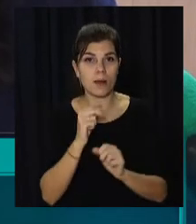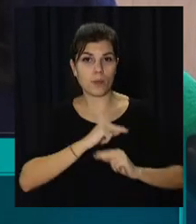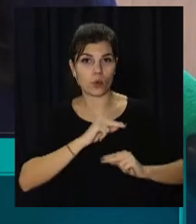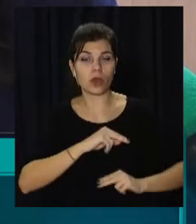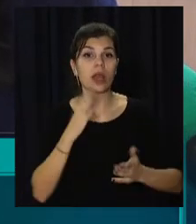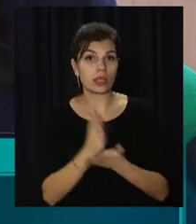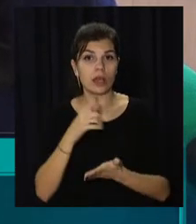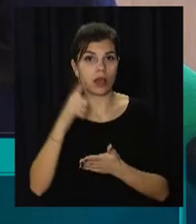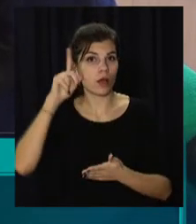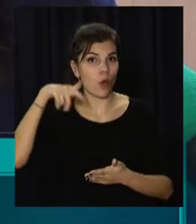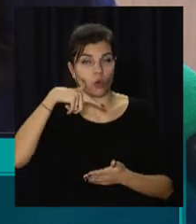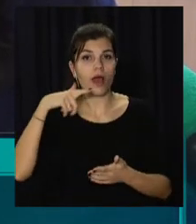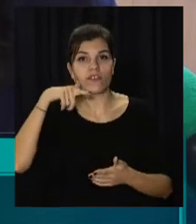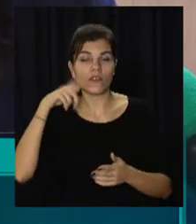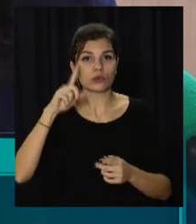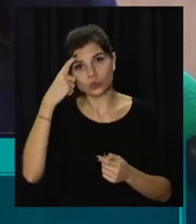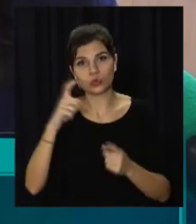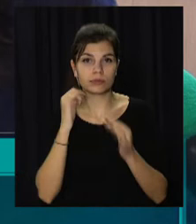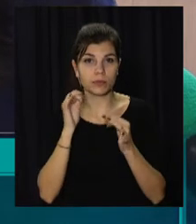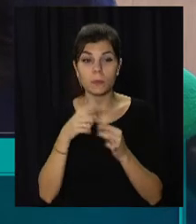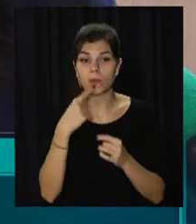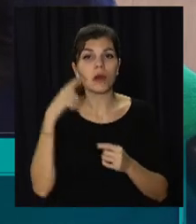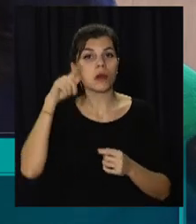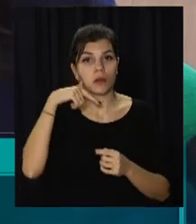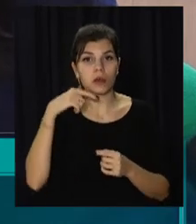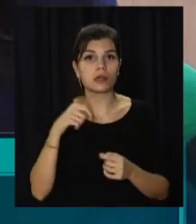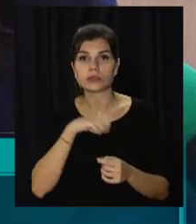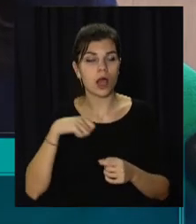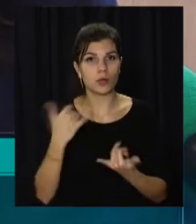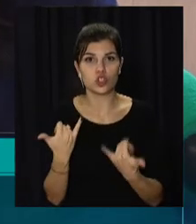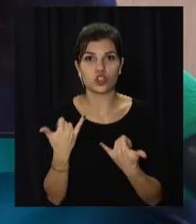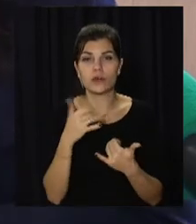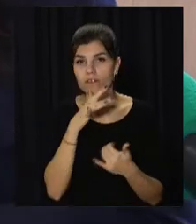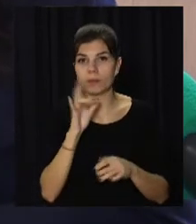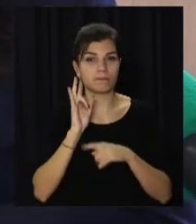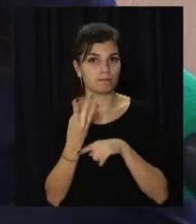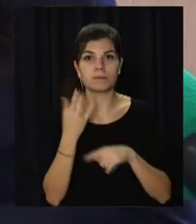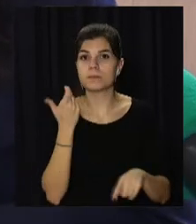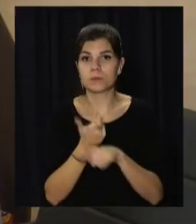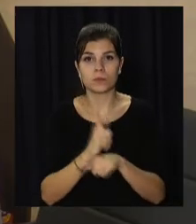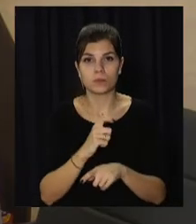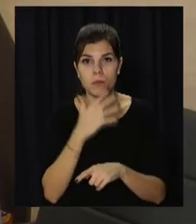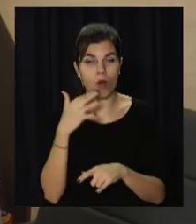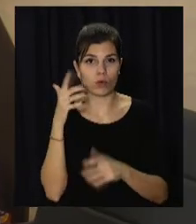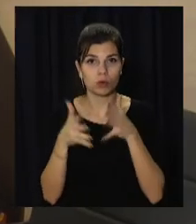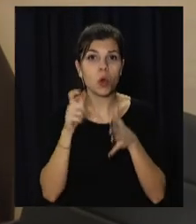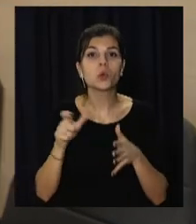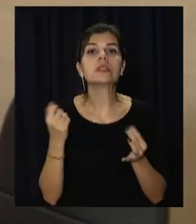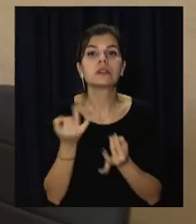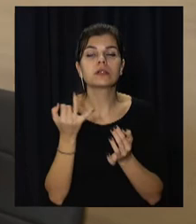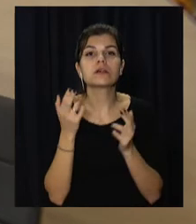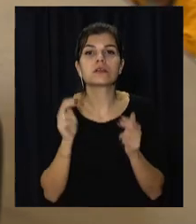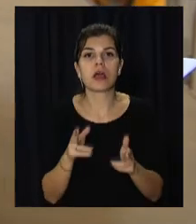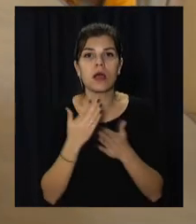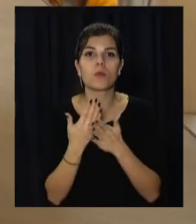документу, взяти попередні талони, якусь послугу на якийсь день, якийсь час, щоб не чекати в черзі. Раніше адміністратори